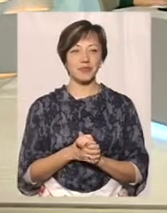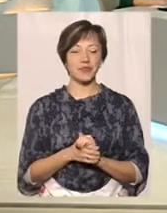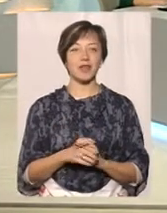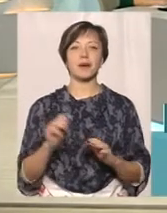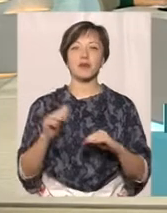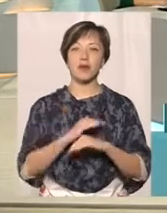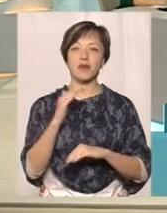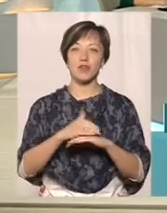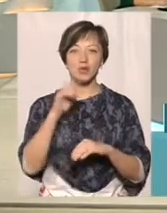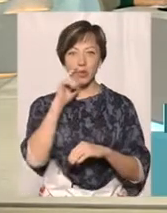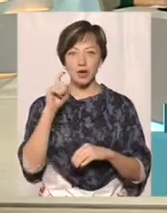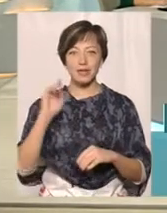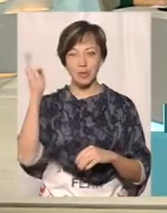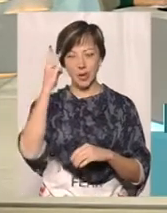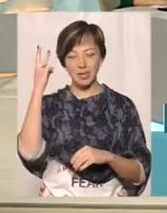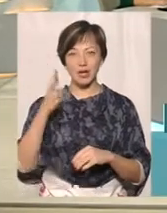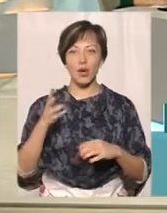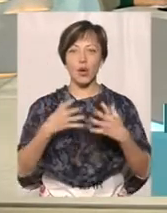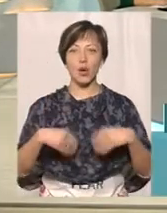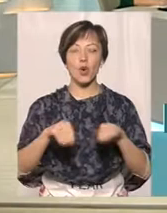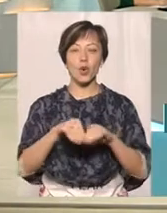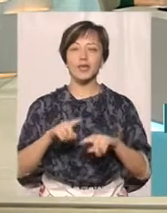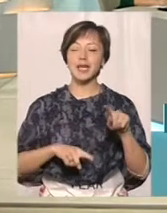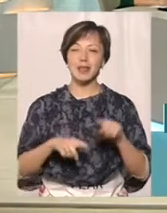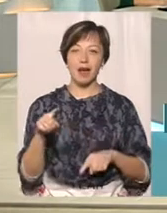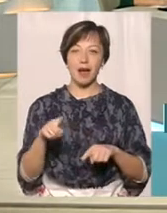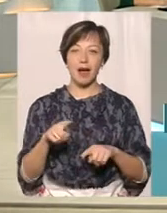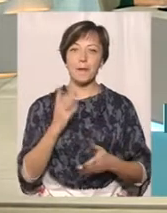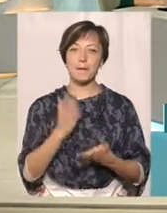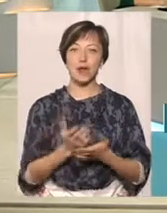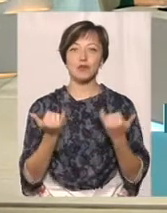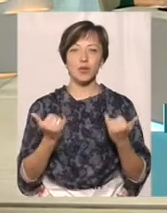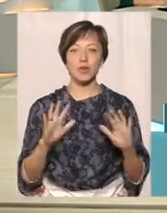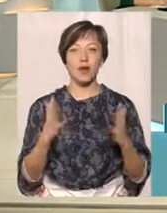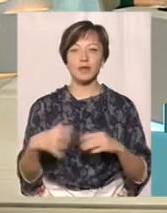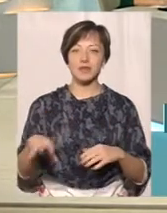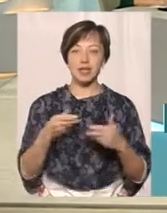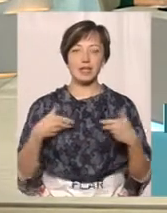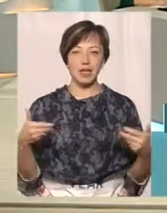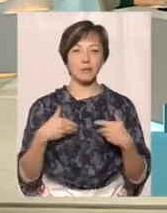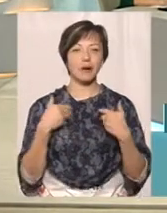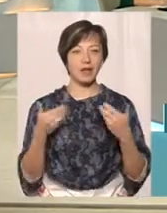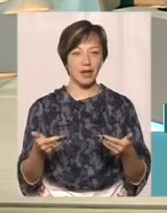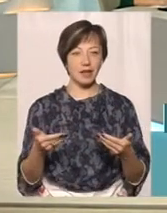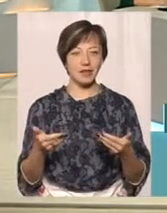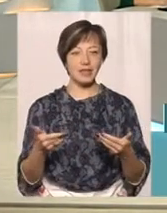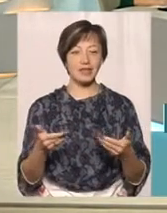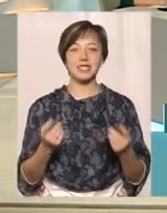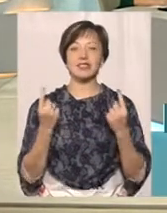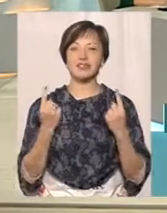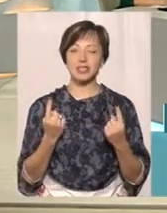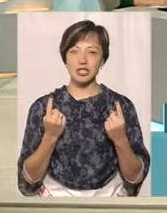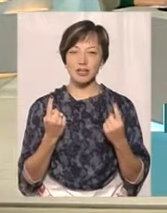доброго вечора, українсько-подійська родина. Маю сьогодні нагоду усіх нас привітати з